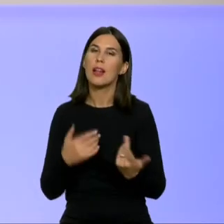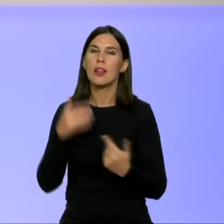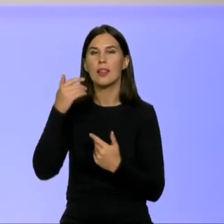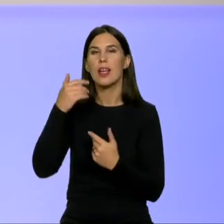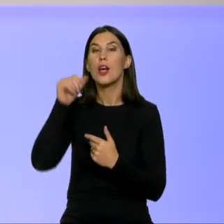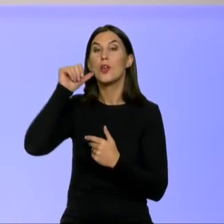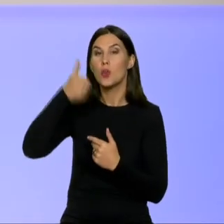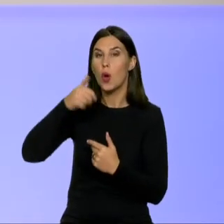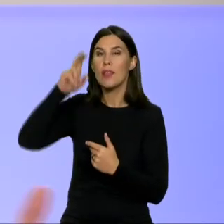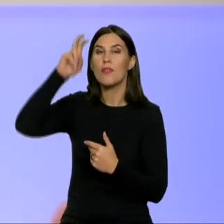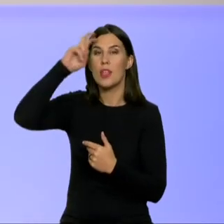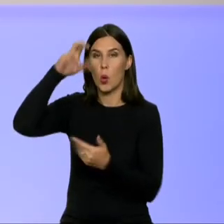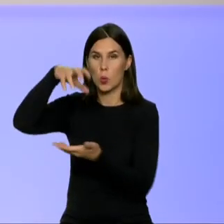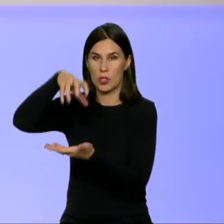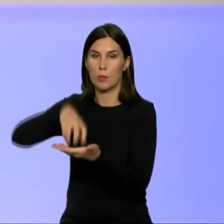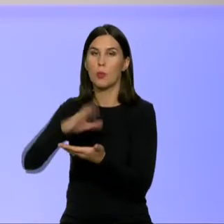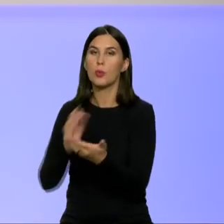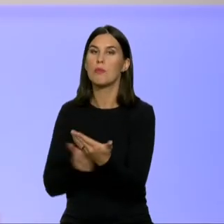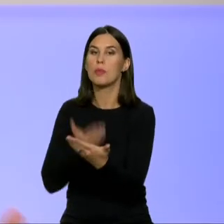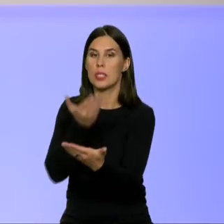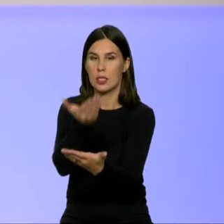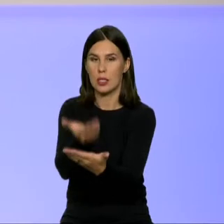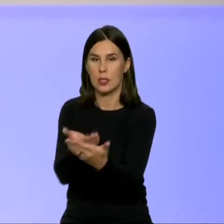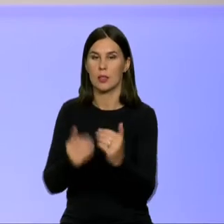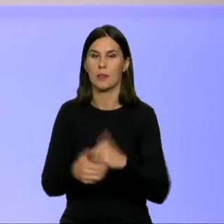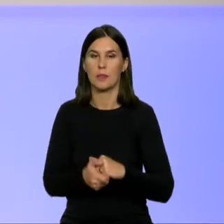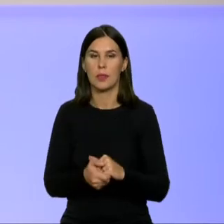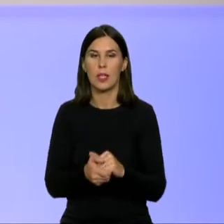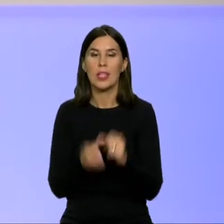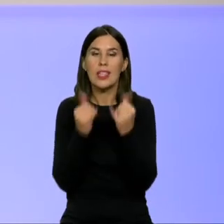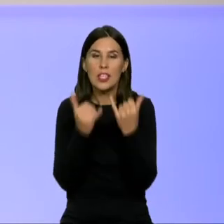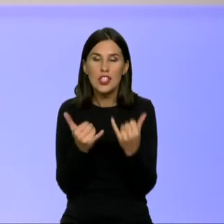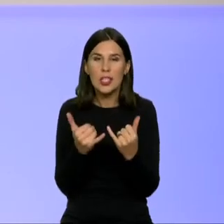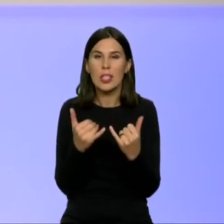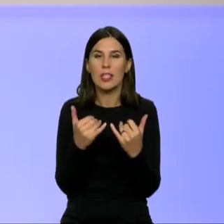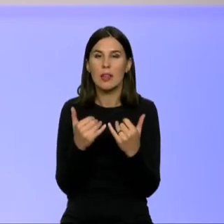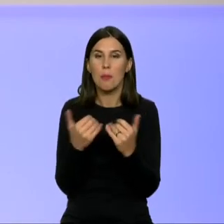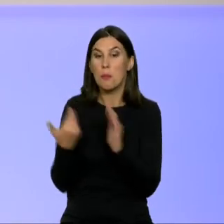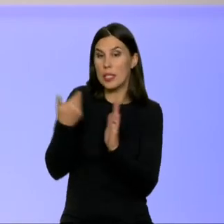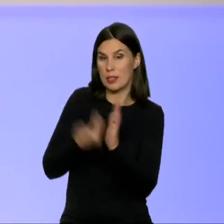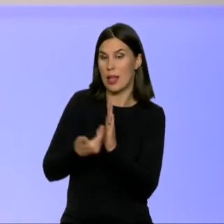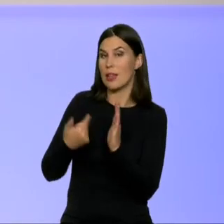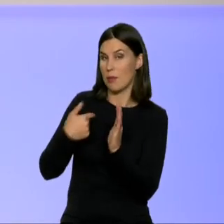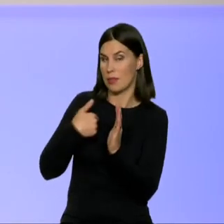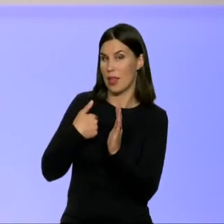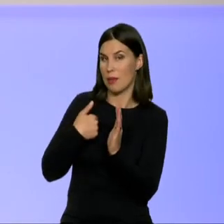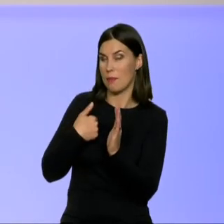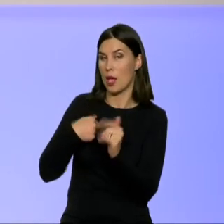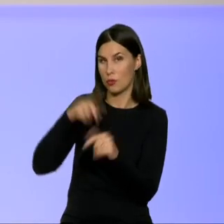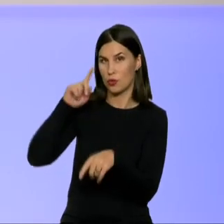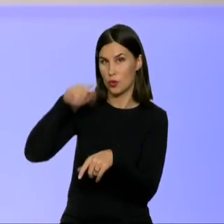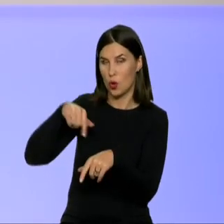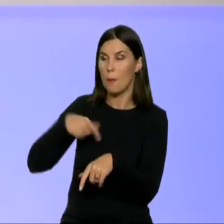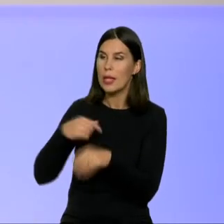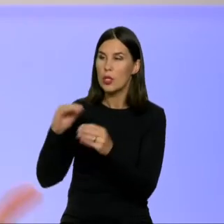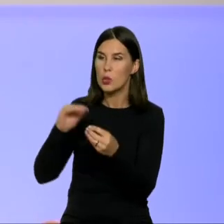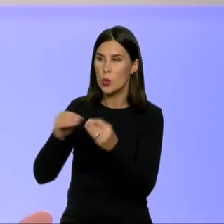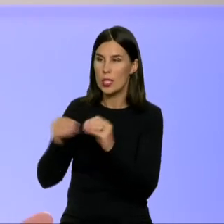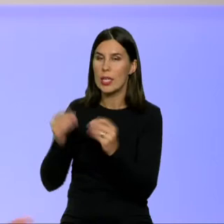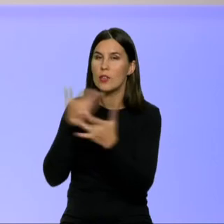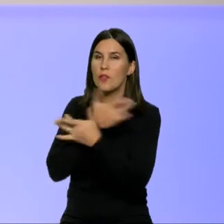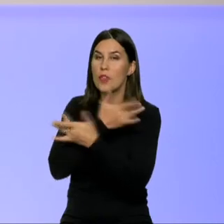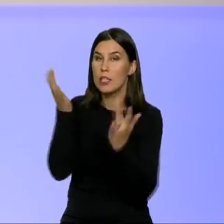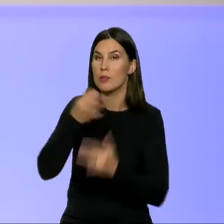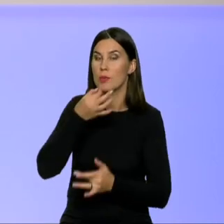jinai pristatys. Šiandien pristatė koalicijos partneriam, toks lygiai buvo sutarimas. pristatė. Taip, mums pristatė, bet mes sutarėm, kad neviešinsim. Bet